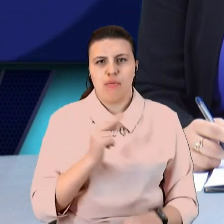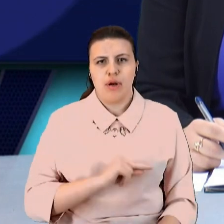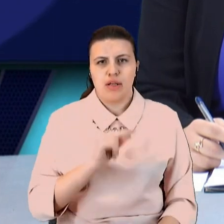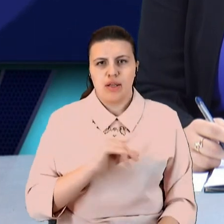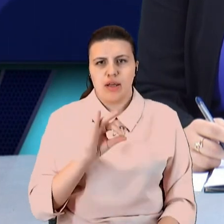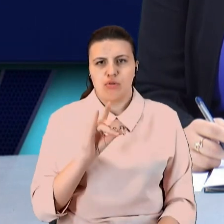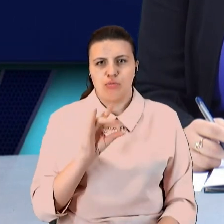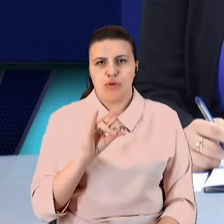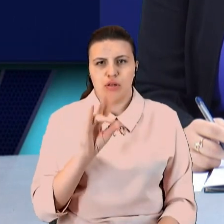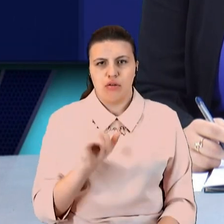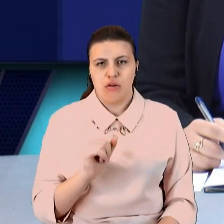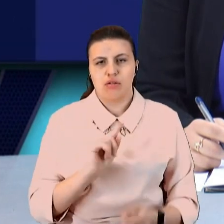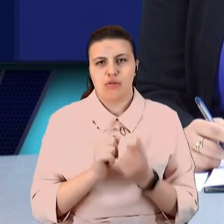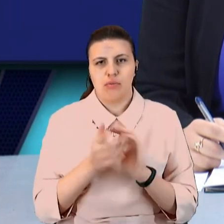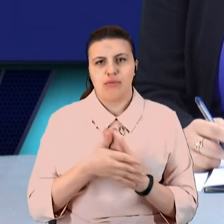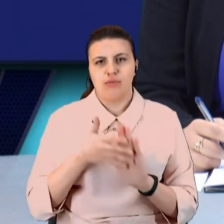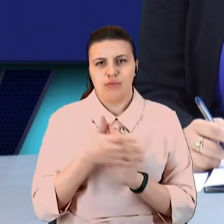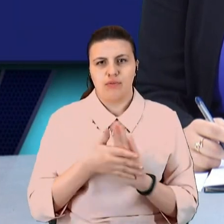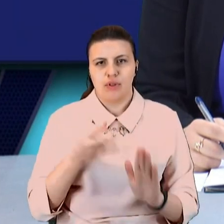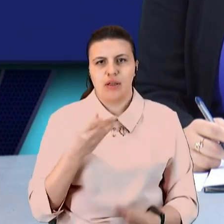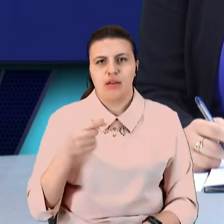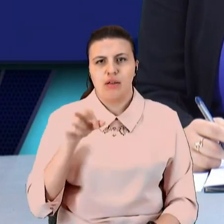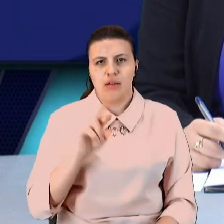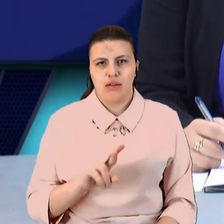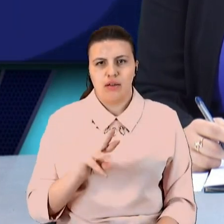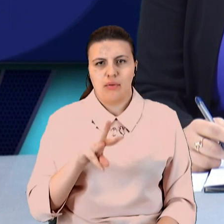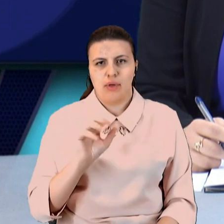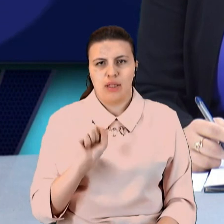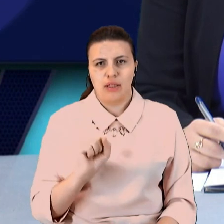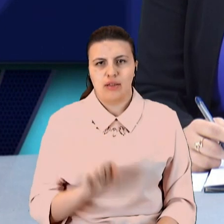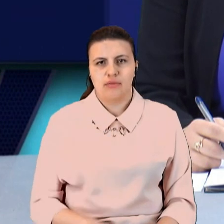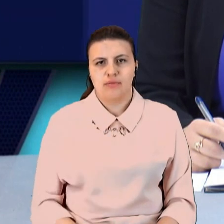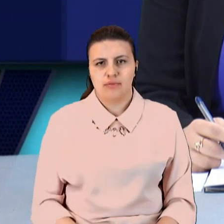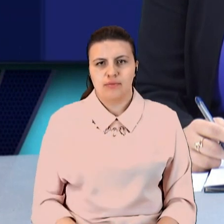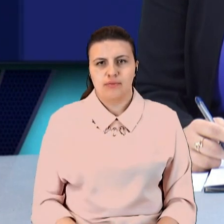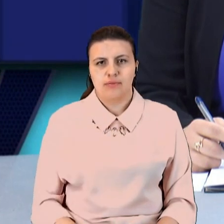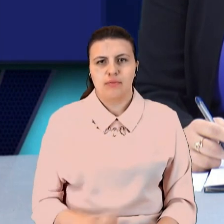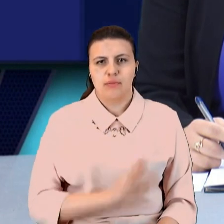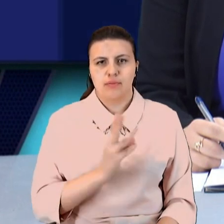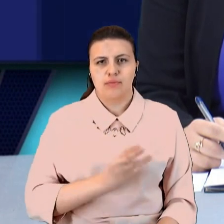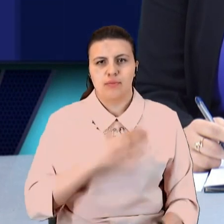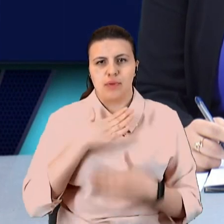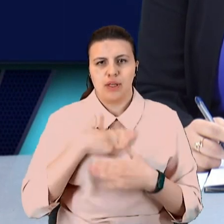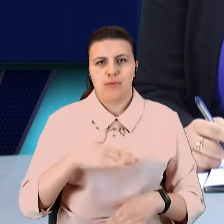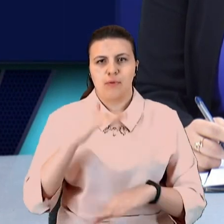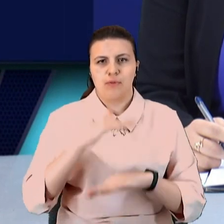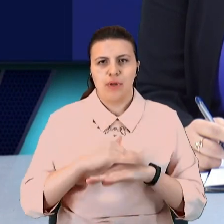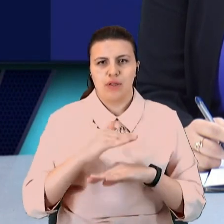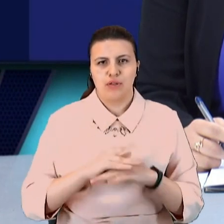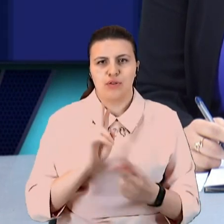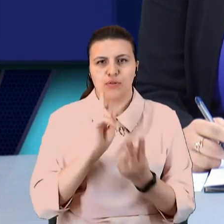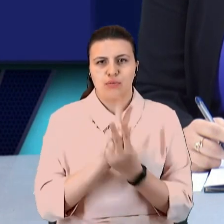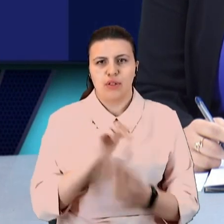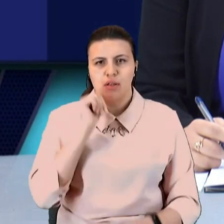Соботіна. Сердопереклад сьогоднішнього випуску здійснювала Наталія Маленко. Ми бажаємо вам приємного вечора. Зустрінемось завтра